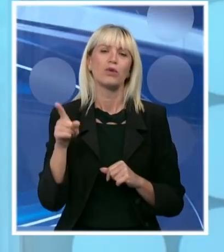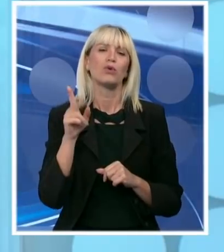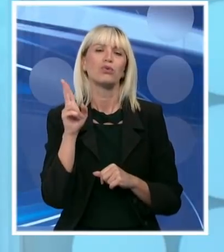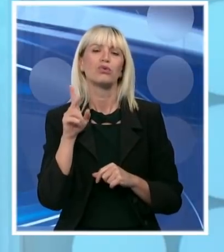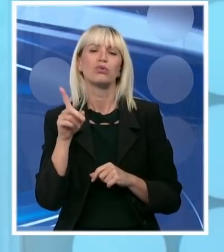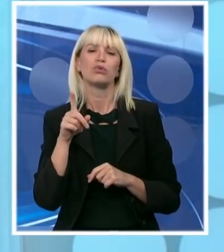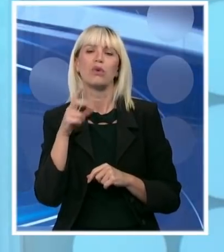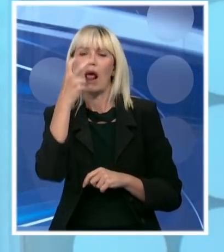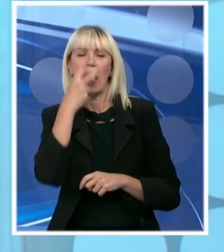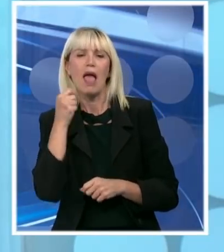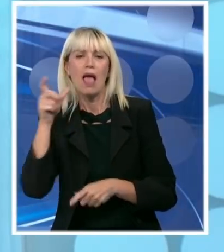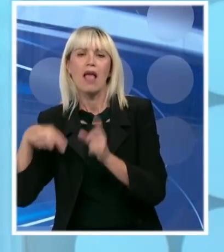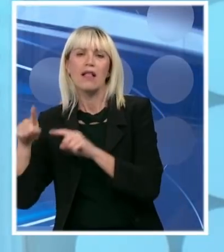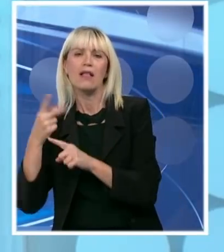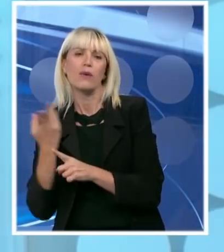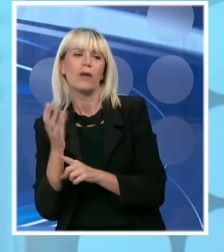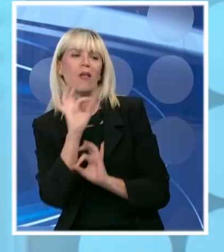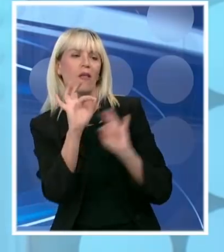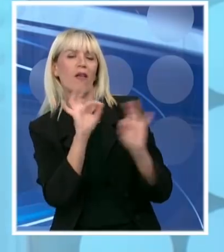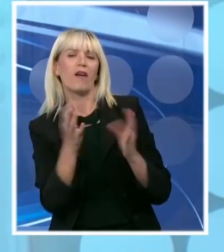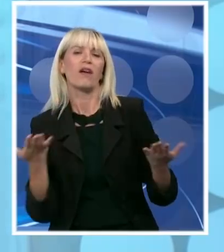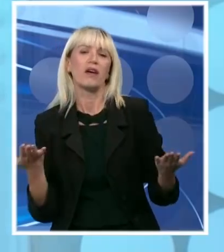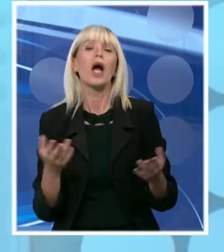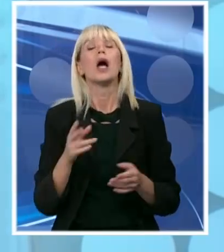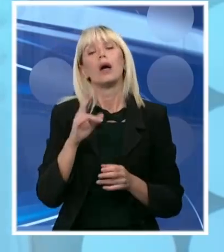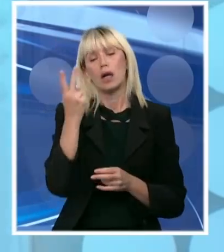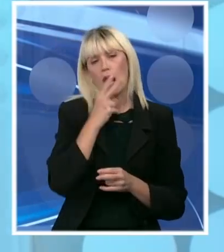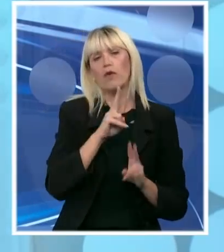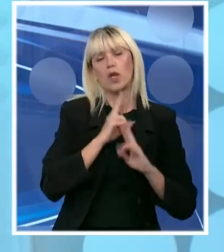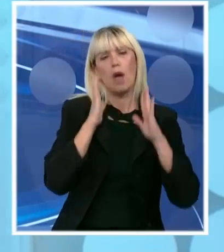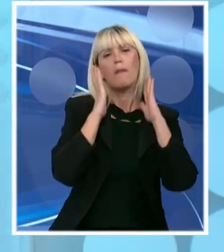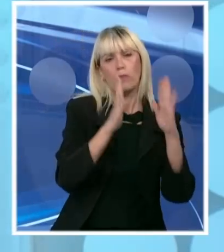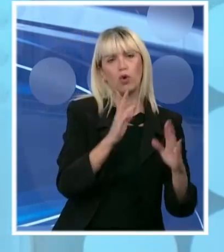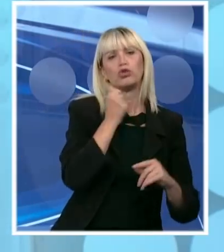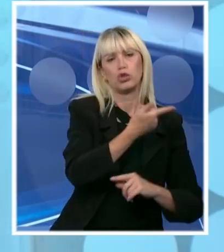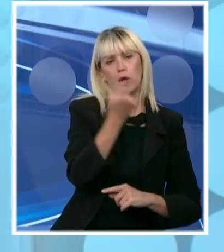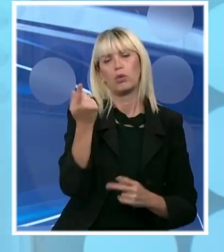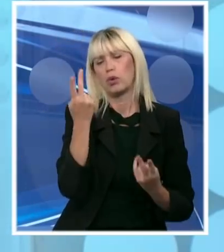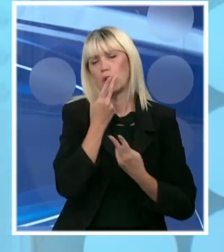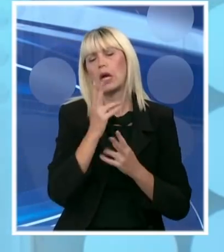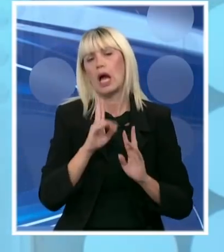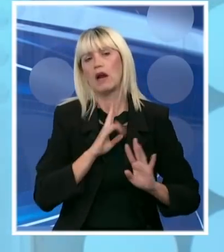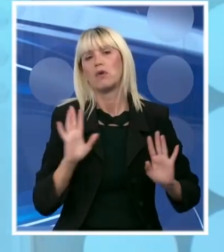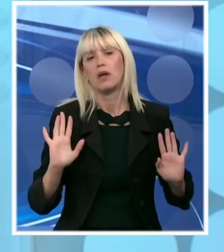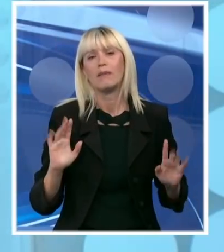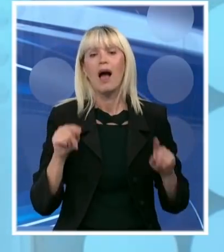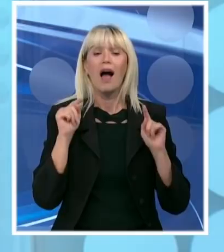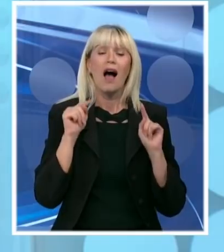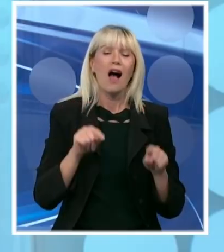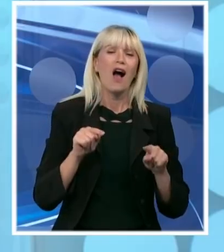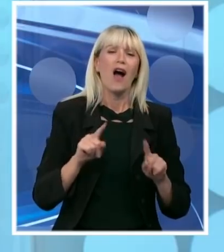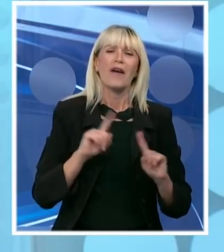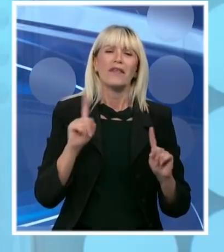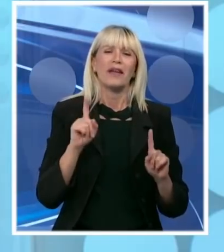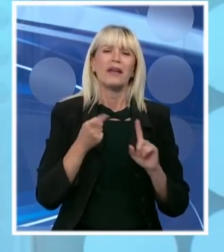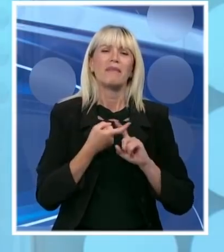kao i uvek. Ali šta da radite? Ima naravno i časnih ljudi. Nema nikakve sumnje. Ali nije ovde pitanje njih